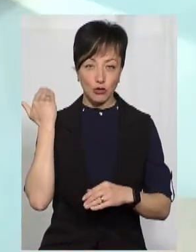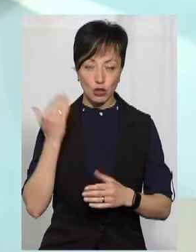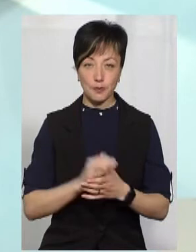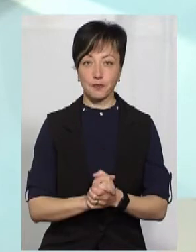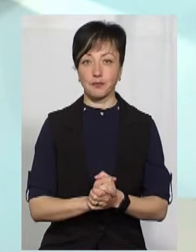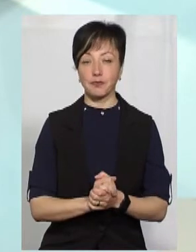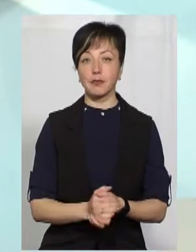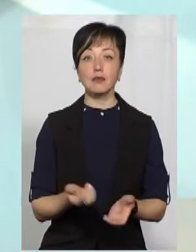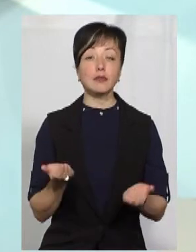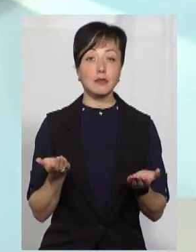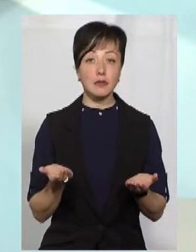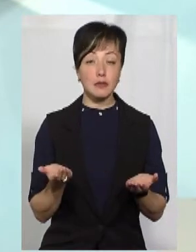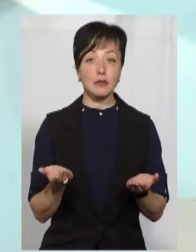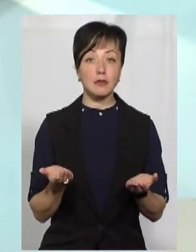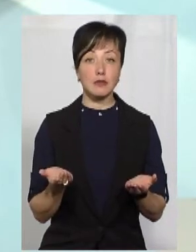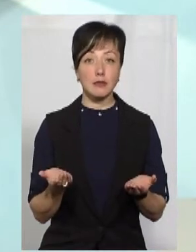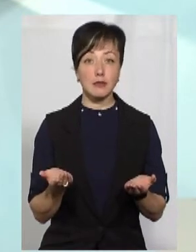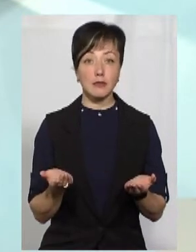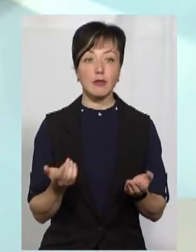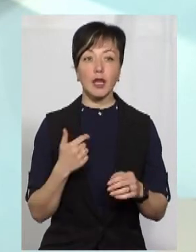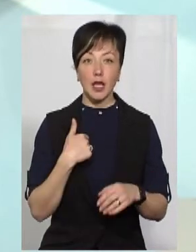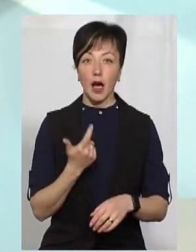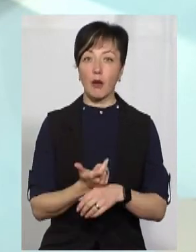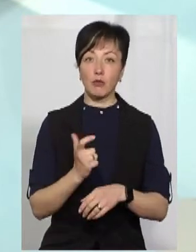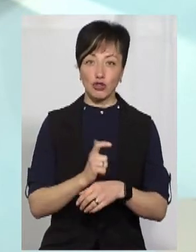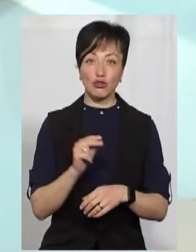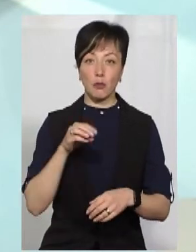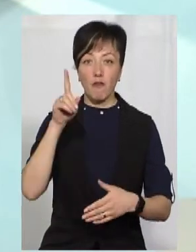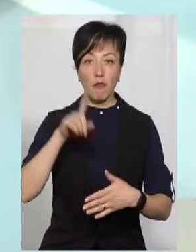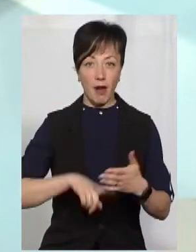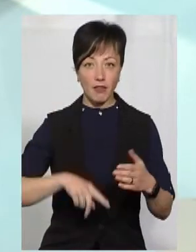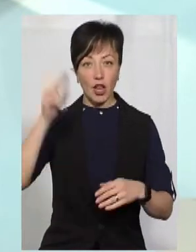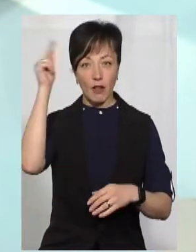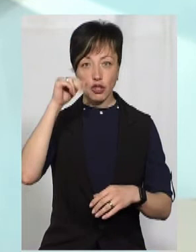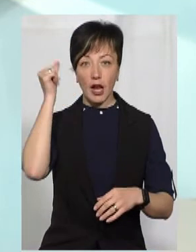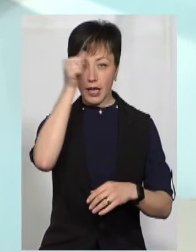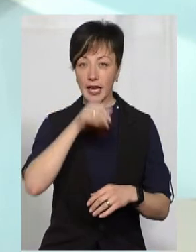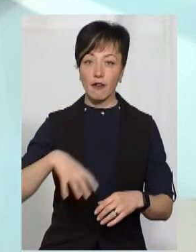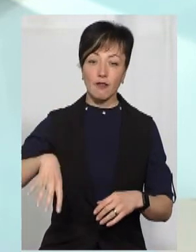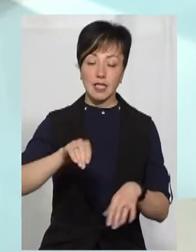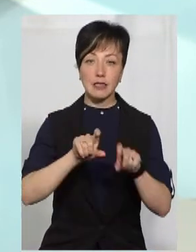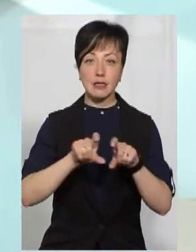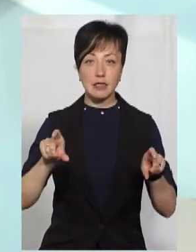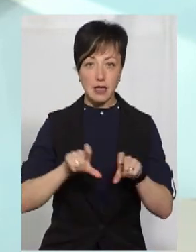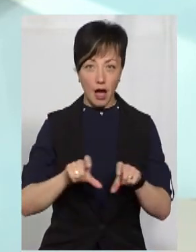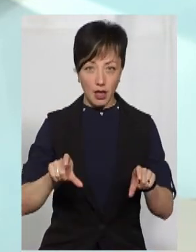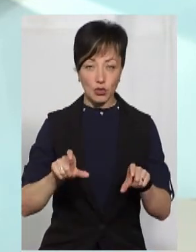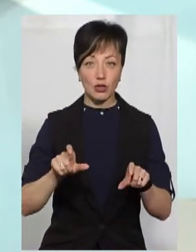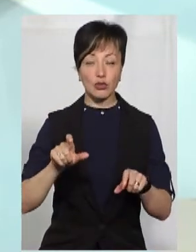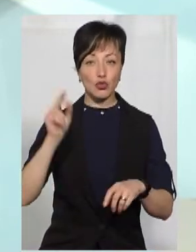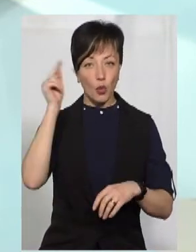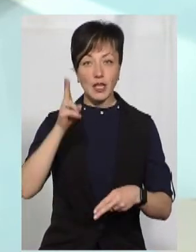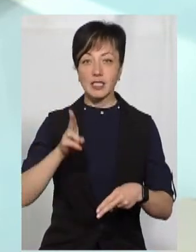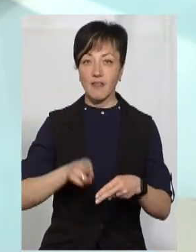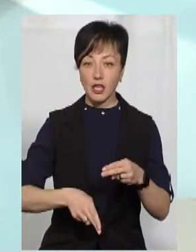структурою. Тобто, я більш як переконаний, що навчальний рік у всіх навчальних закладах, тобто загальноосвітніх школах,